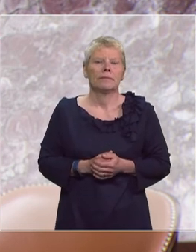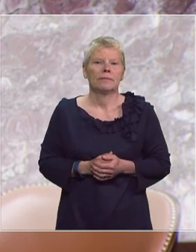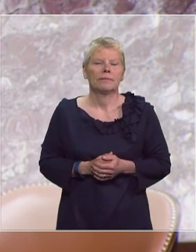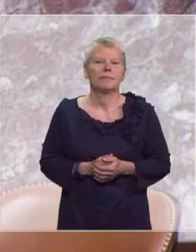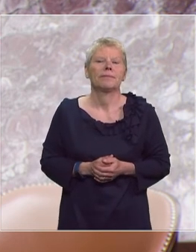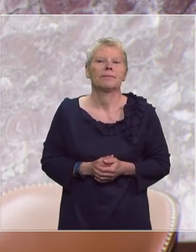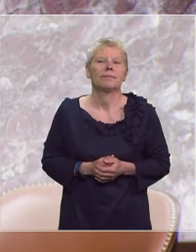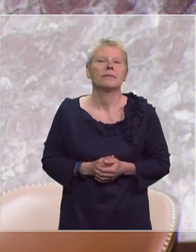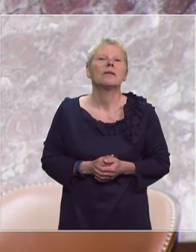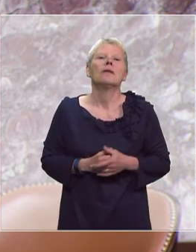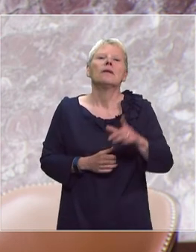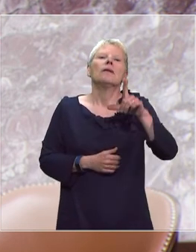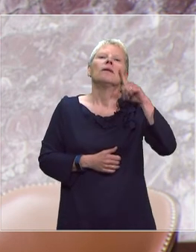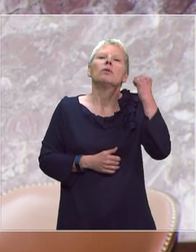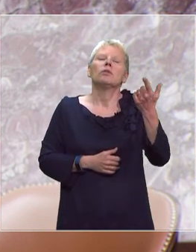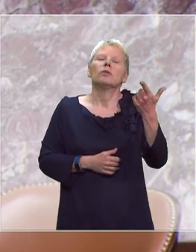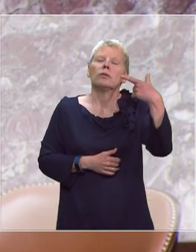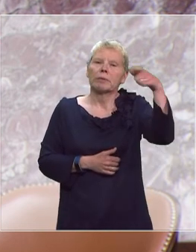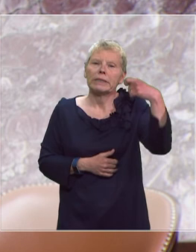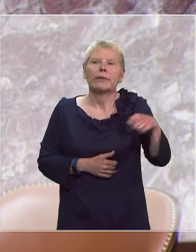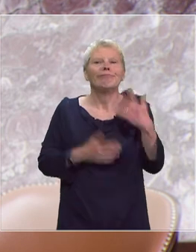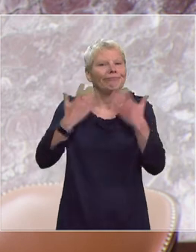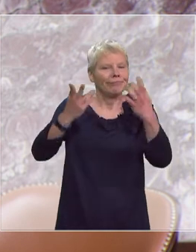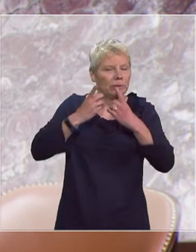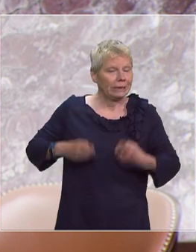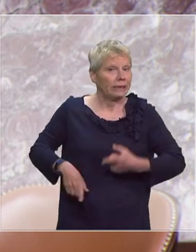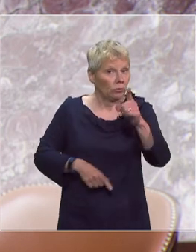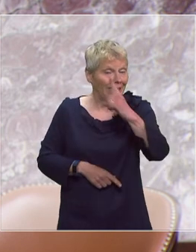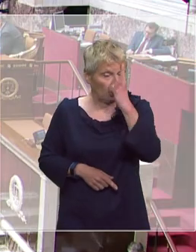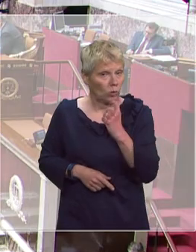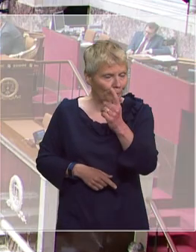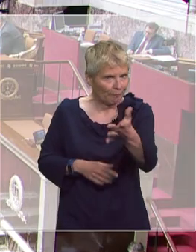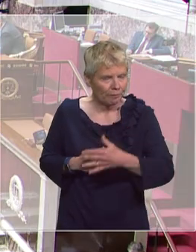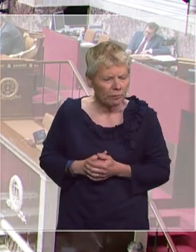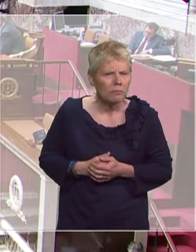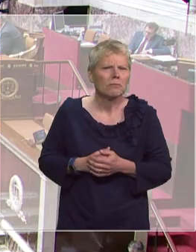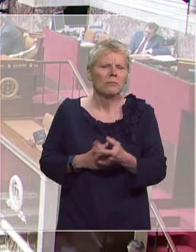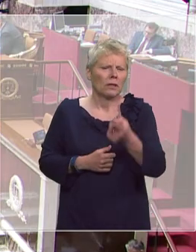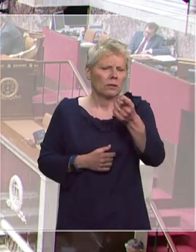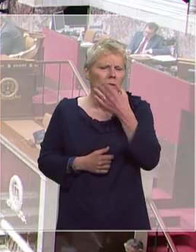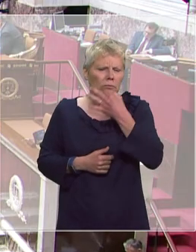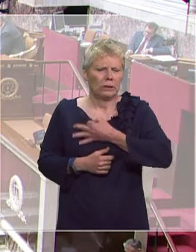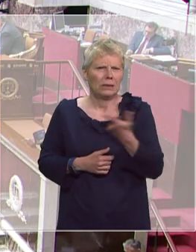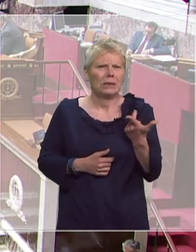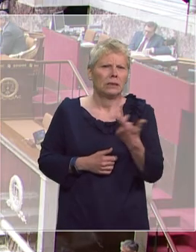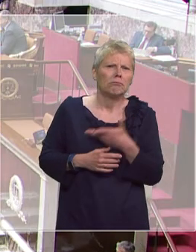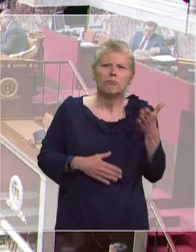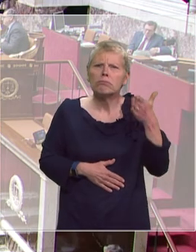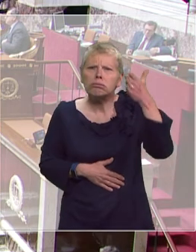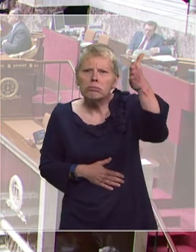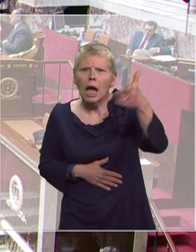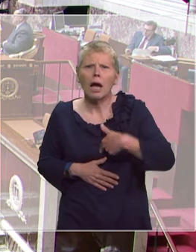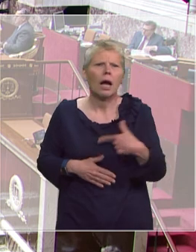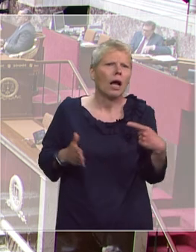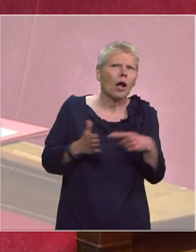Monsieur le député, monsieur le président, mesdames et messieurs les députés, monsieur le député Monac, vous évoquez la question de demain ou en vérité d'ailleurs